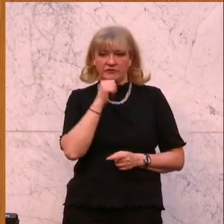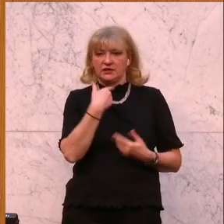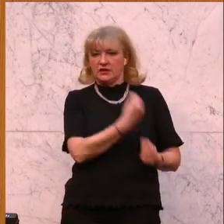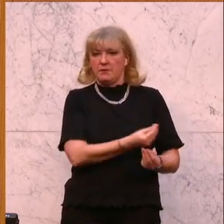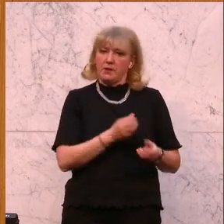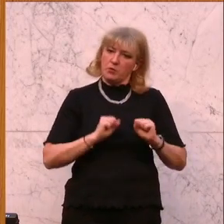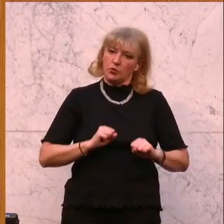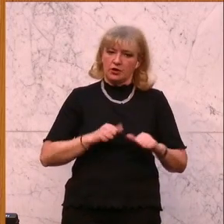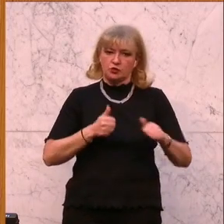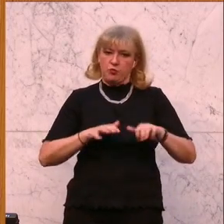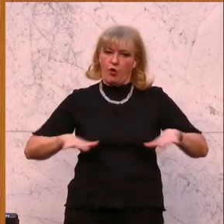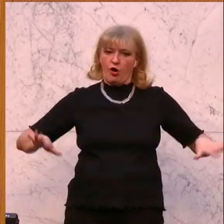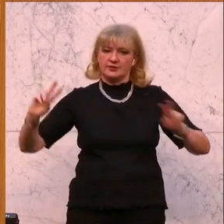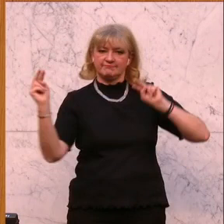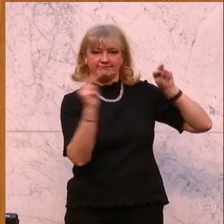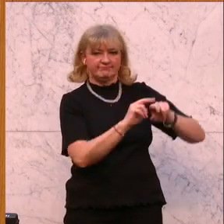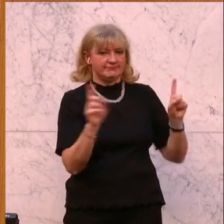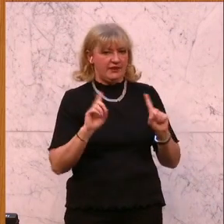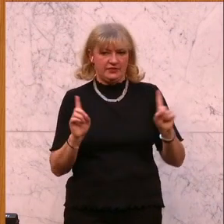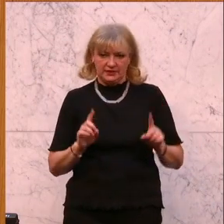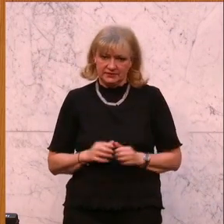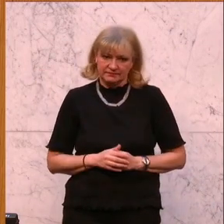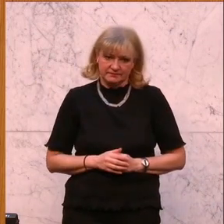sportlichen Ebene geben, meine sehr geehrten Damen und Herren.